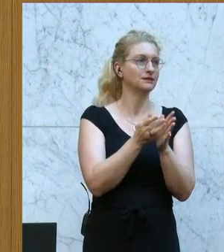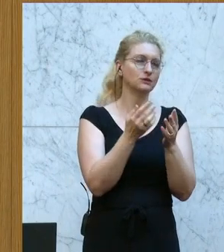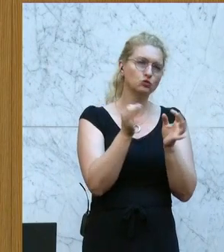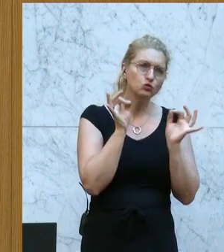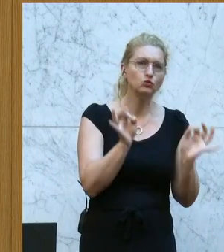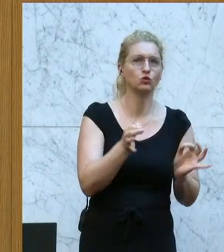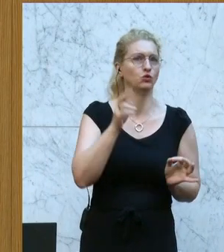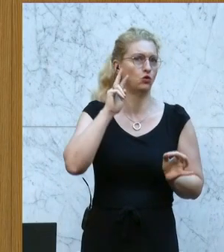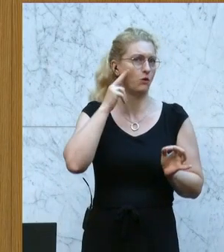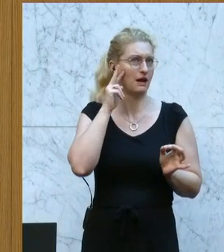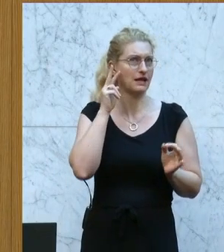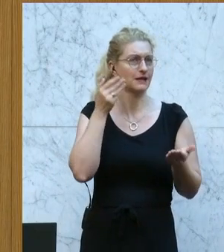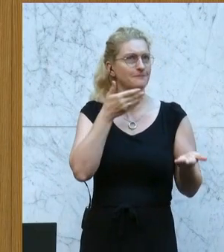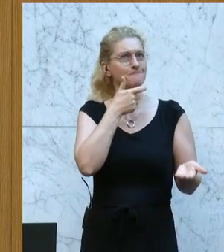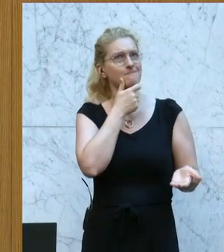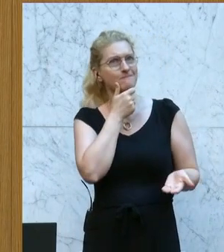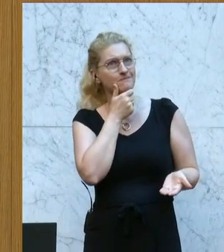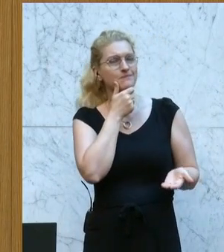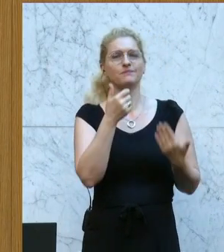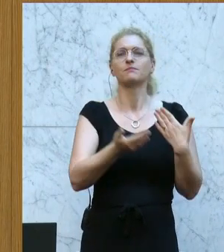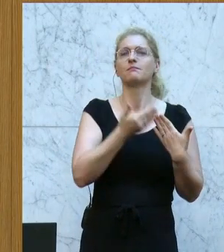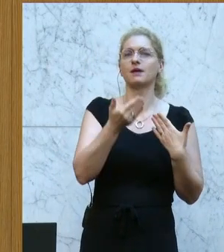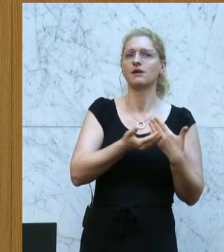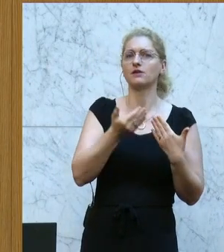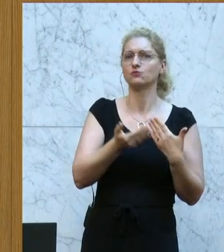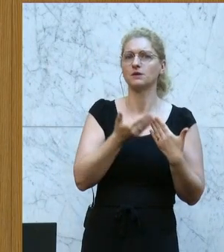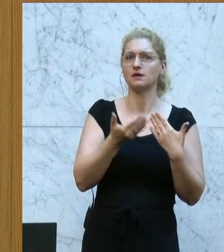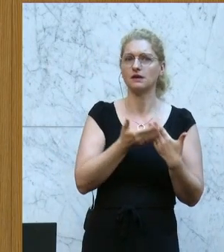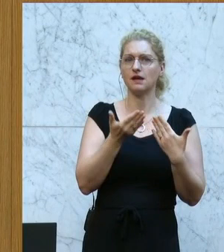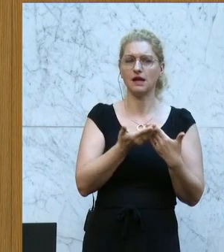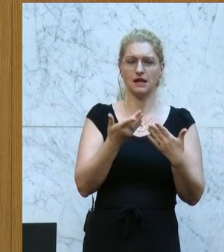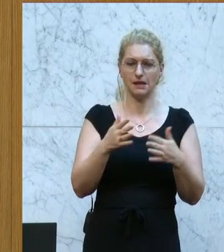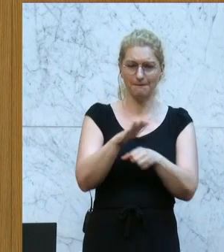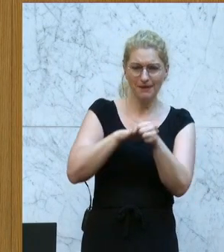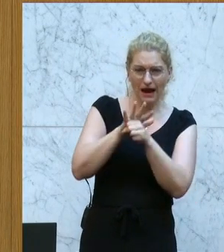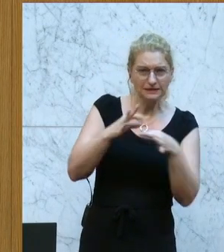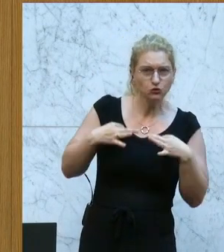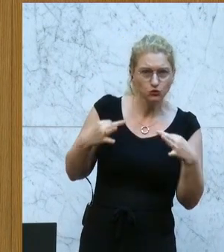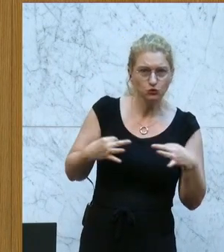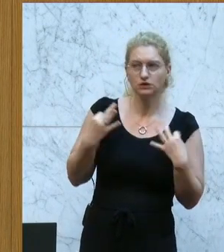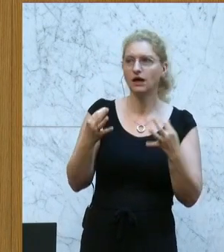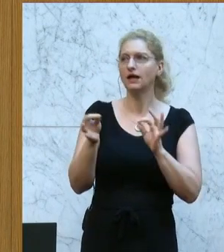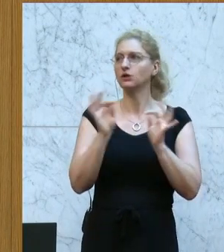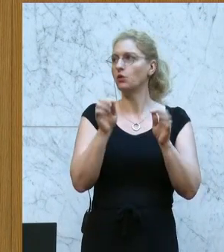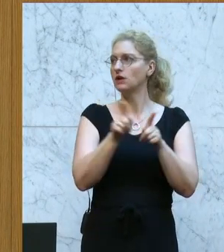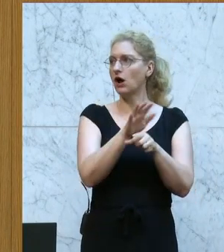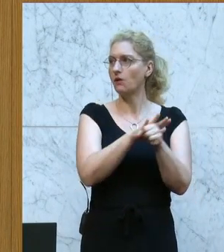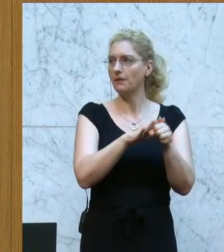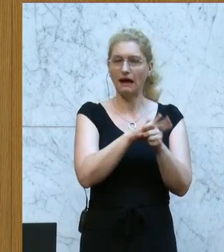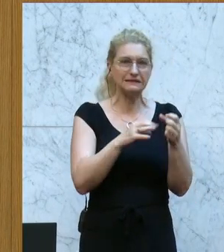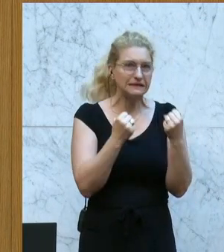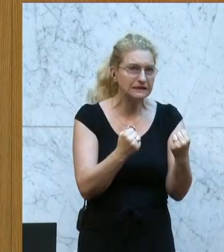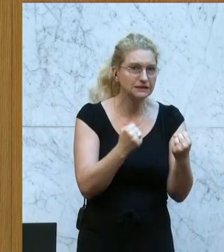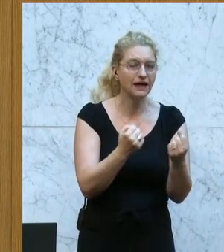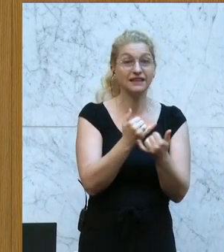überlegen, wie wollen Sie denn beispielsweise im Gesundheitsbereich oder auch im Sicherheitsbereich